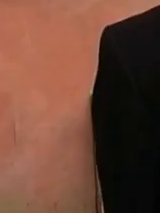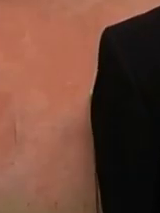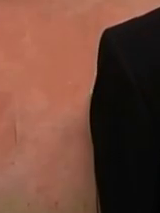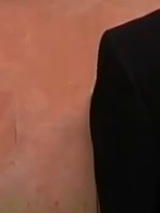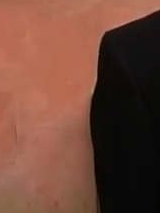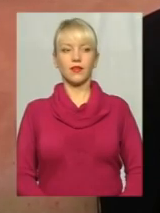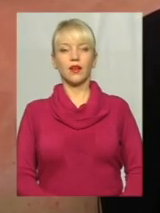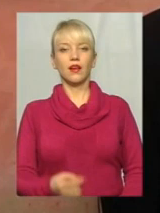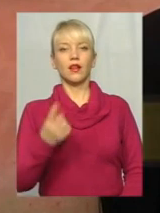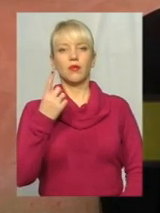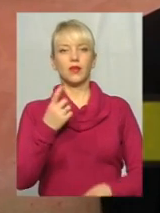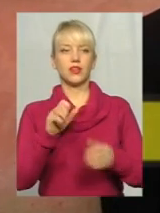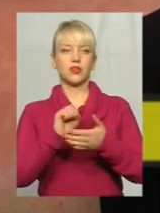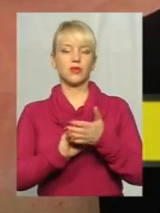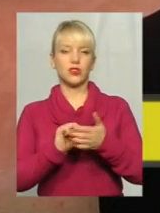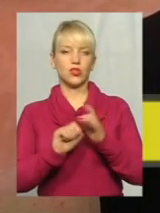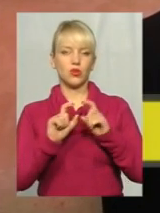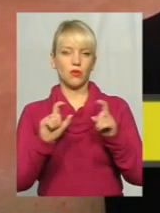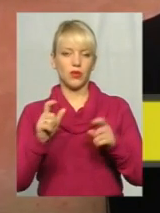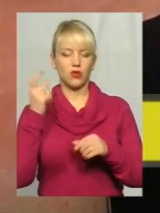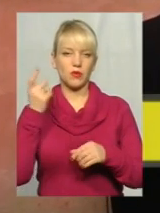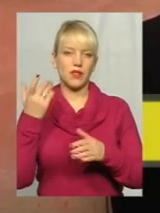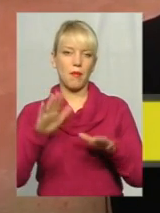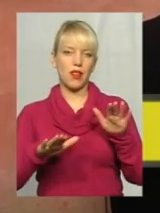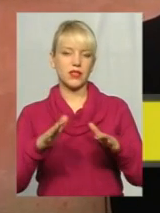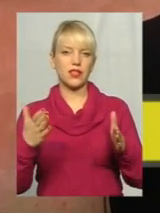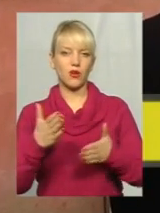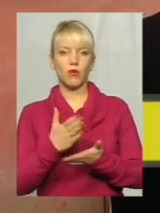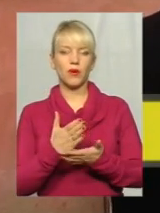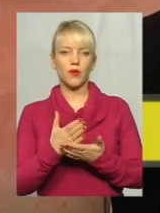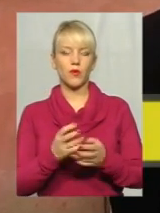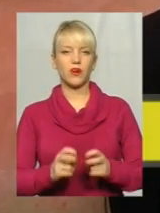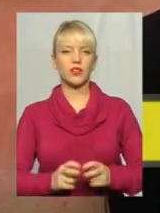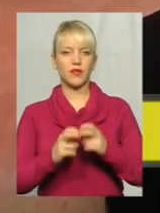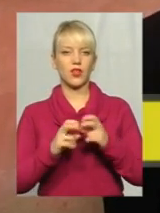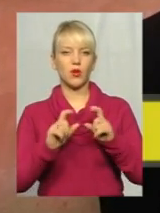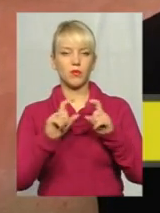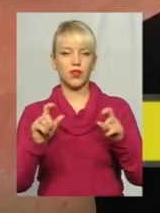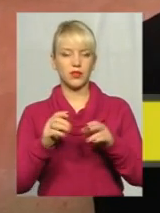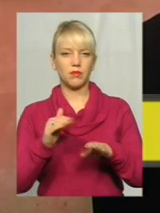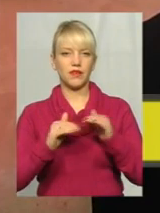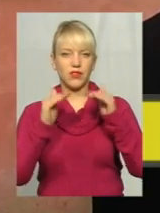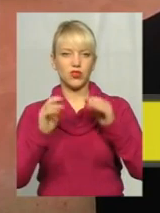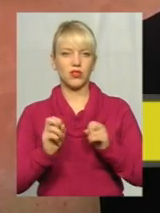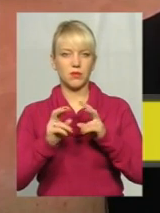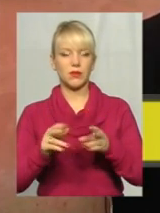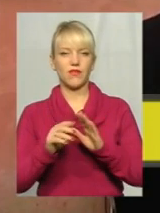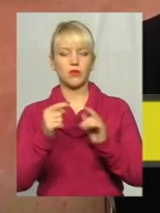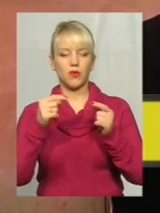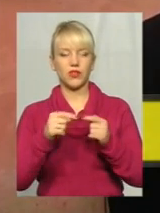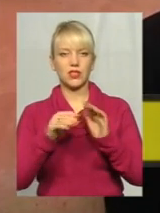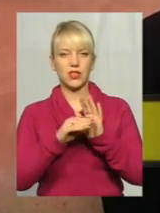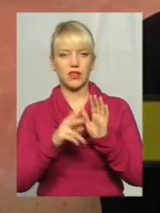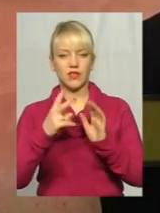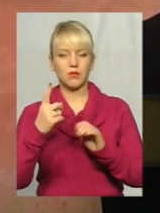Перша причина – це суб'єкт господарювання, на балансі якого перебувають ліфти, об'єкти підвищення небезпеки. Відповідно, статті 21 закону